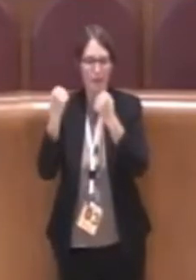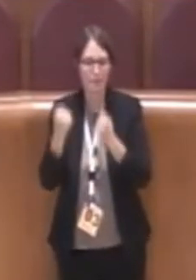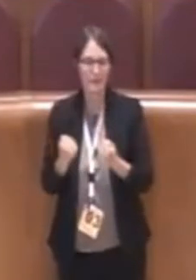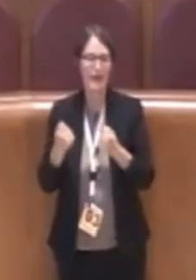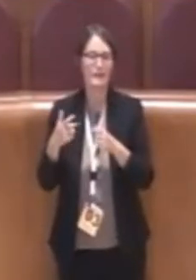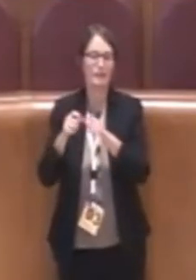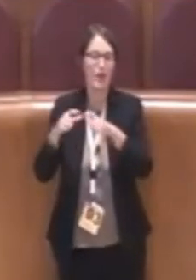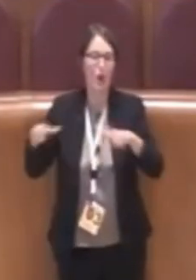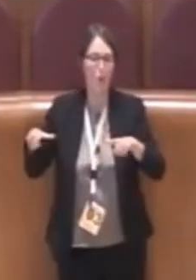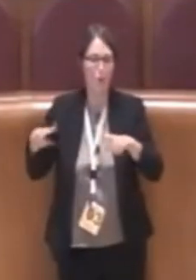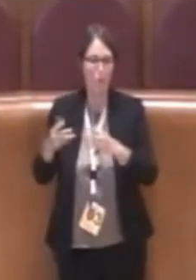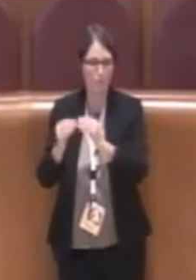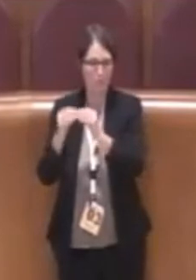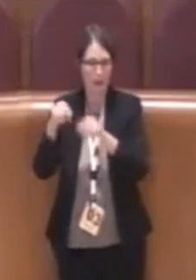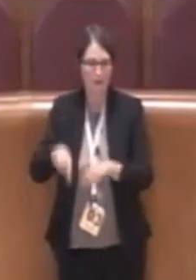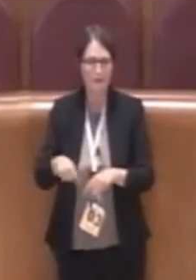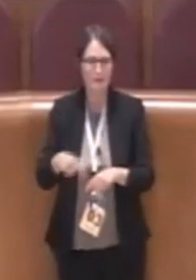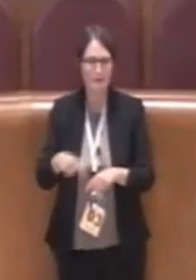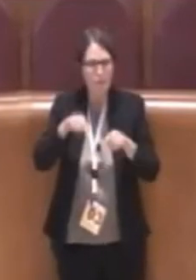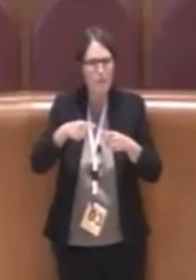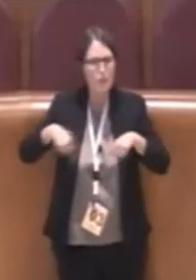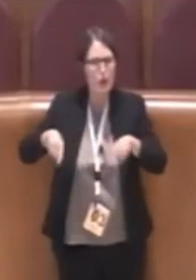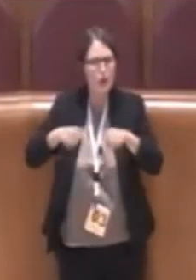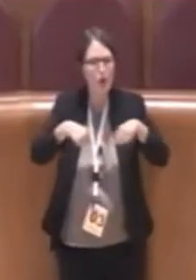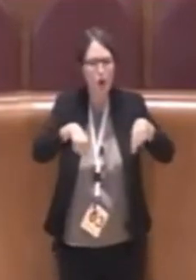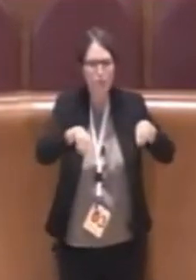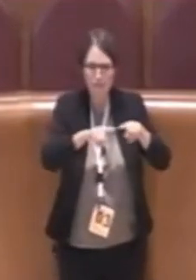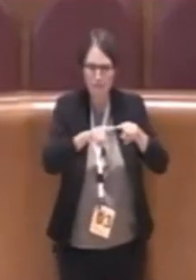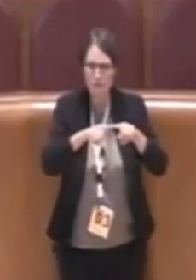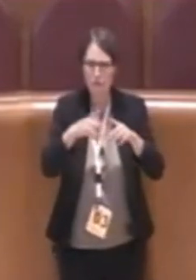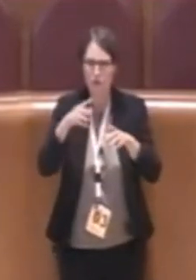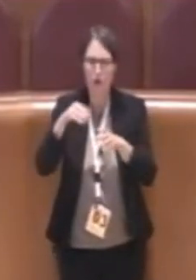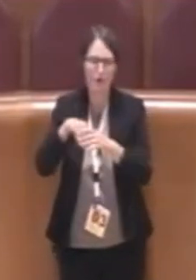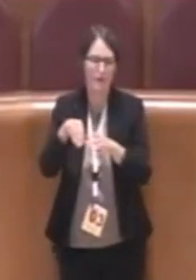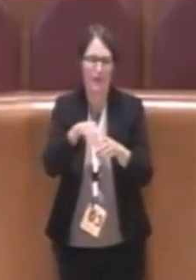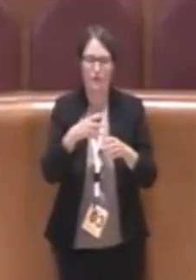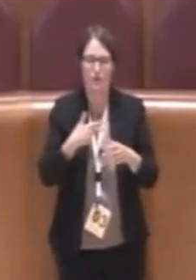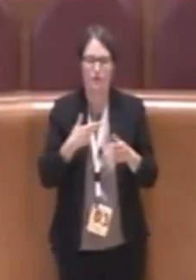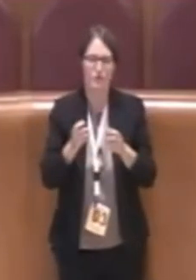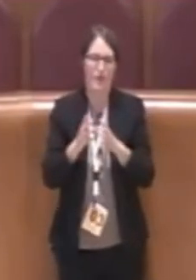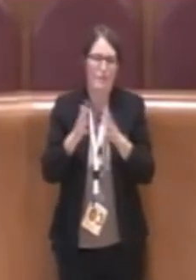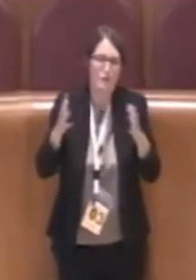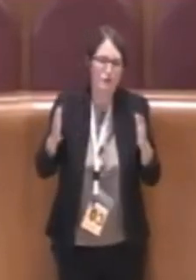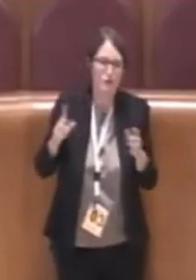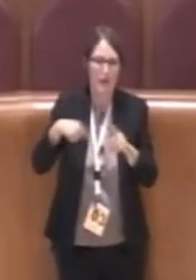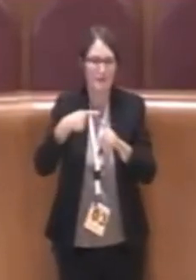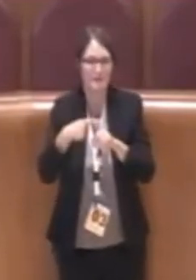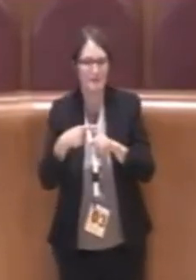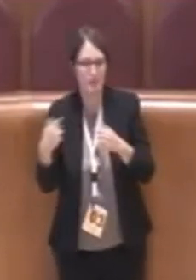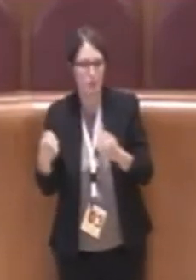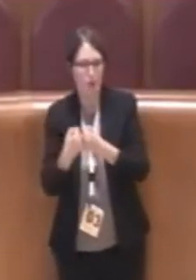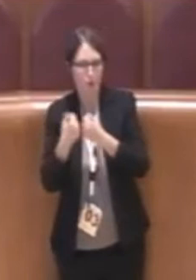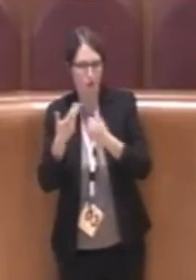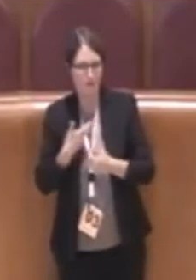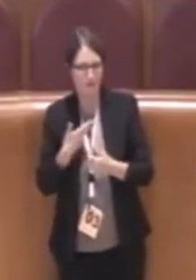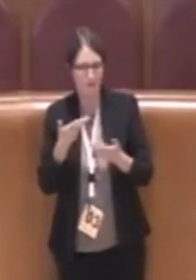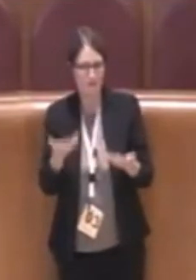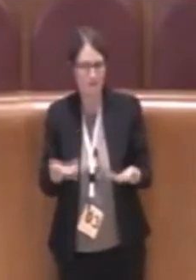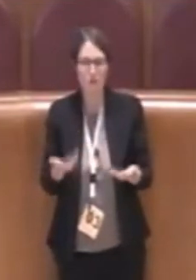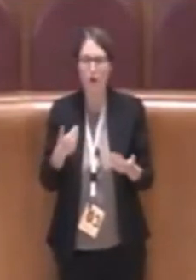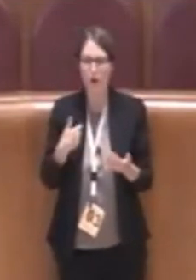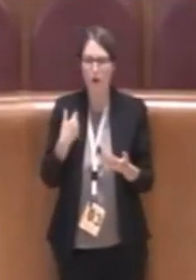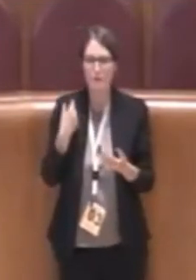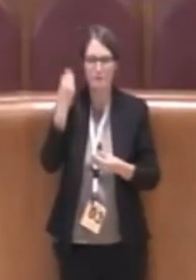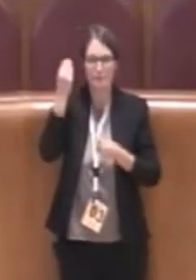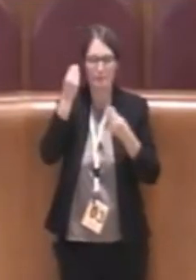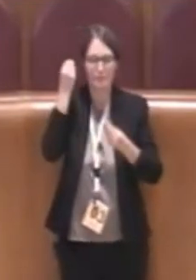'interno delle quali si sa c'è maggioranza e ci sono rappresentate tutte le opposizioni che così hanno modo di dare il loro contributo,